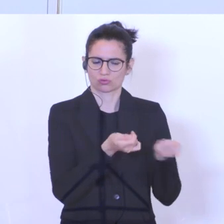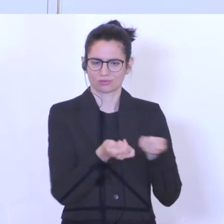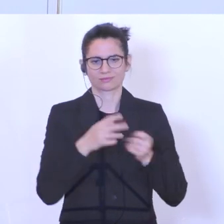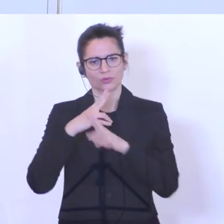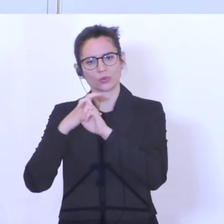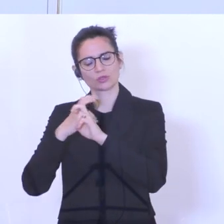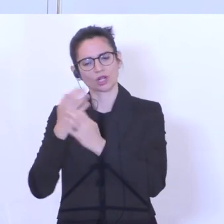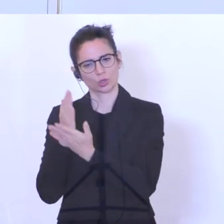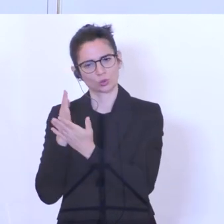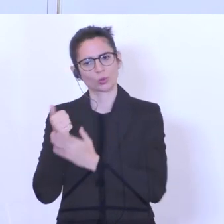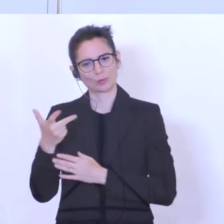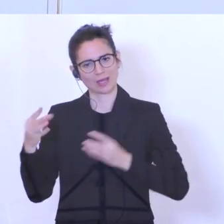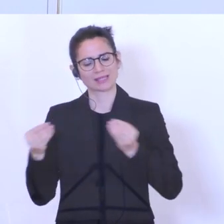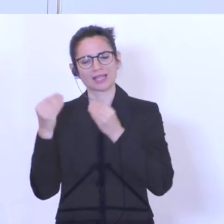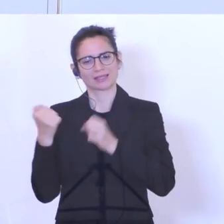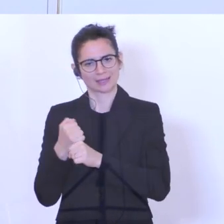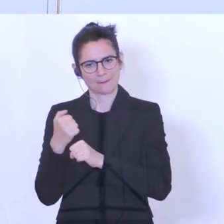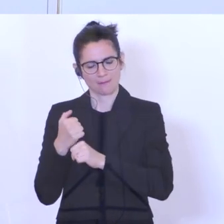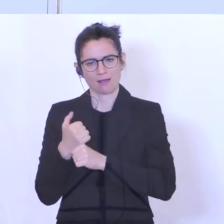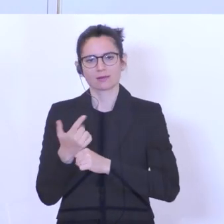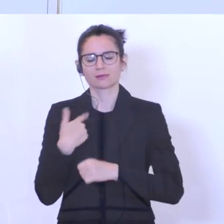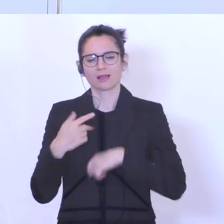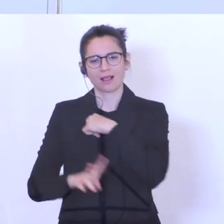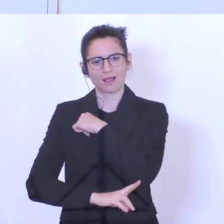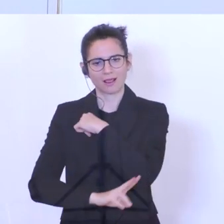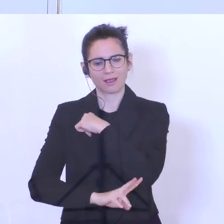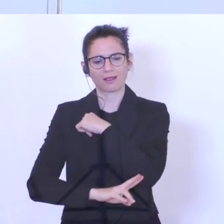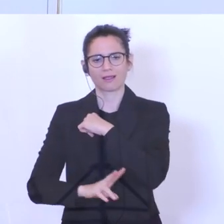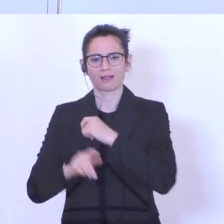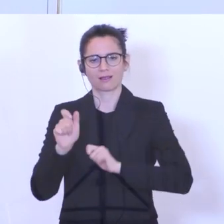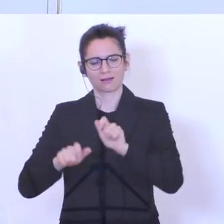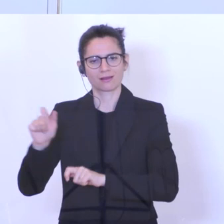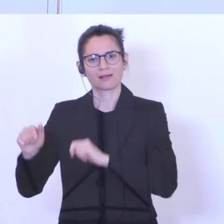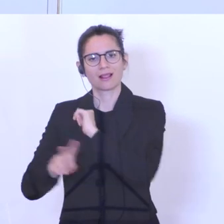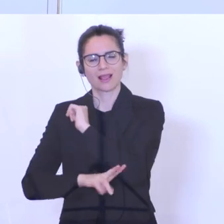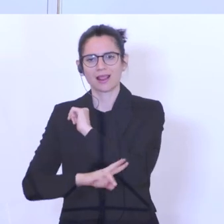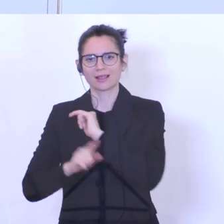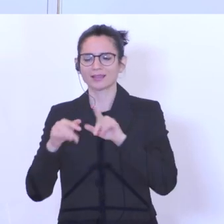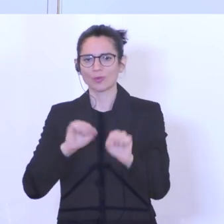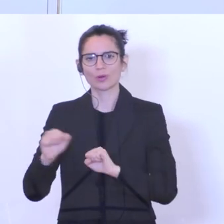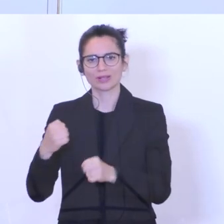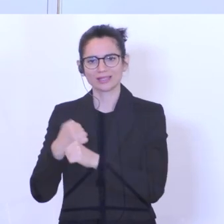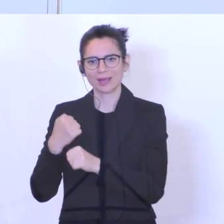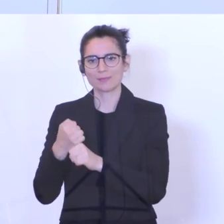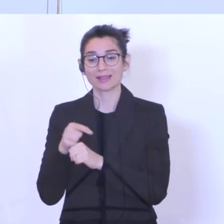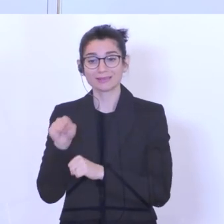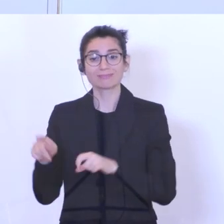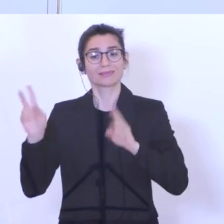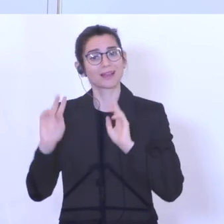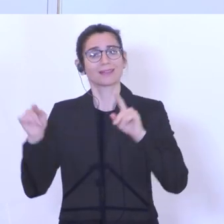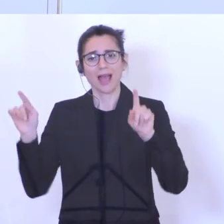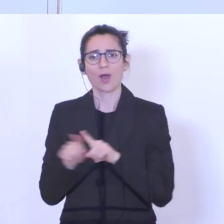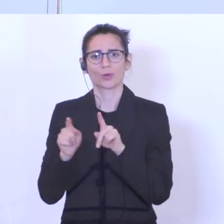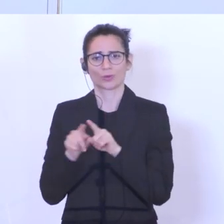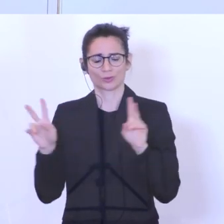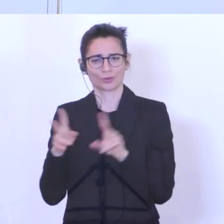erste Maßnahmen dazu gesetzt, indem wir die Lehrlinge den Lehrlingen ermöglicht haben, auch in die Kurzarbeit zu gehen.